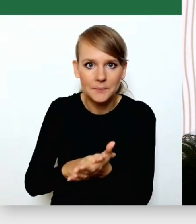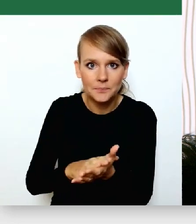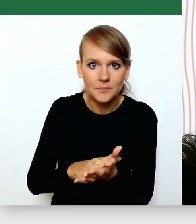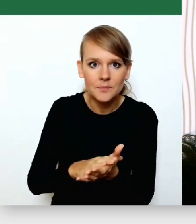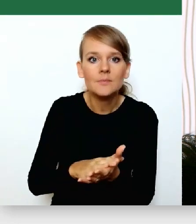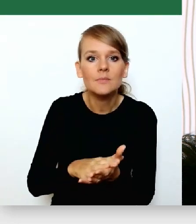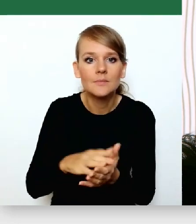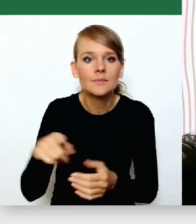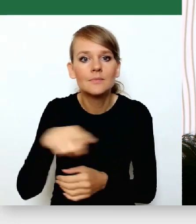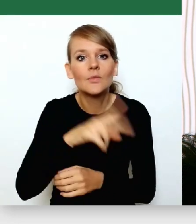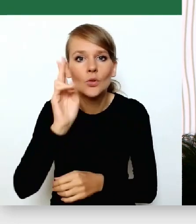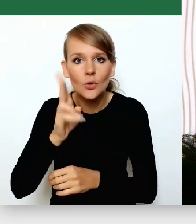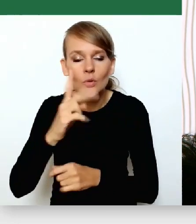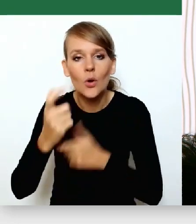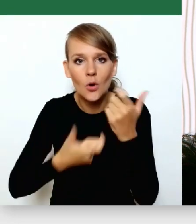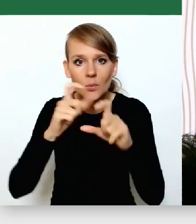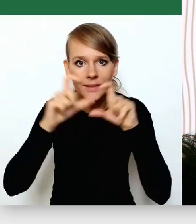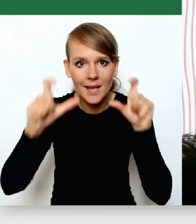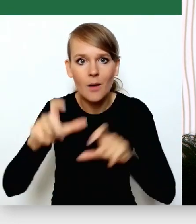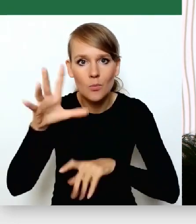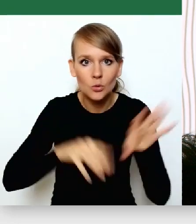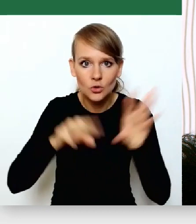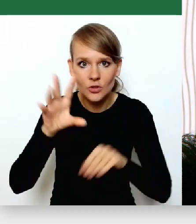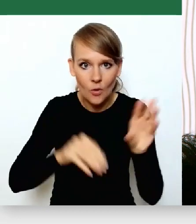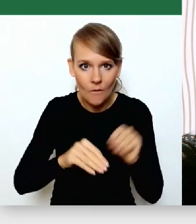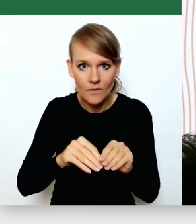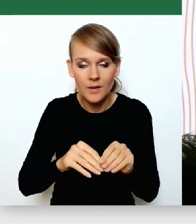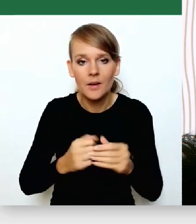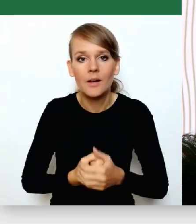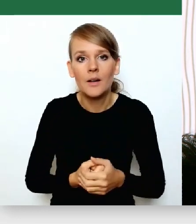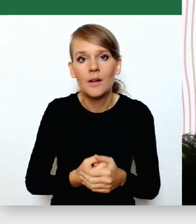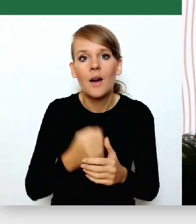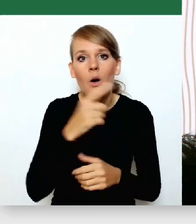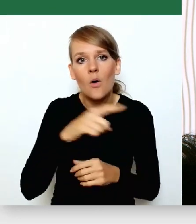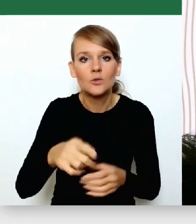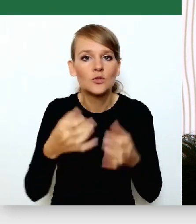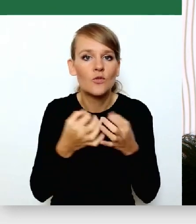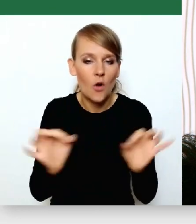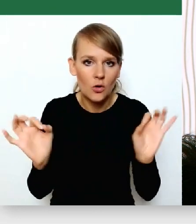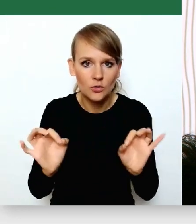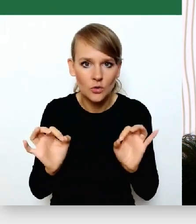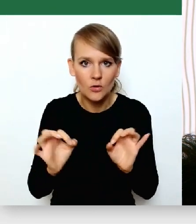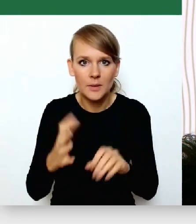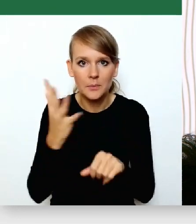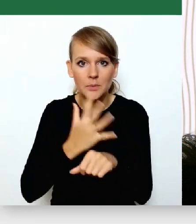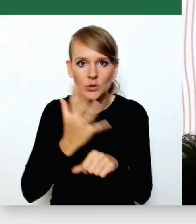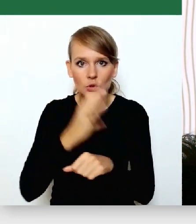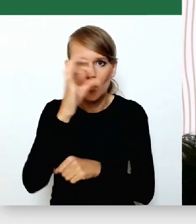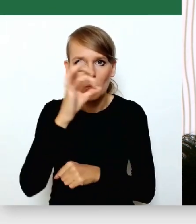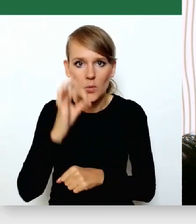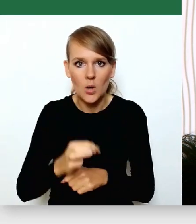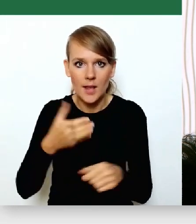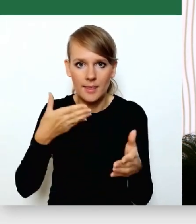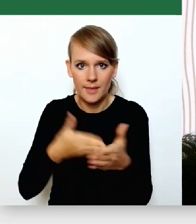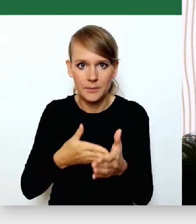te zakłady budżetowe, które robią przy tej ustawie, są zwolnione z tego 50-procentowego limitu.